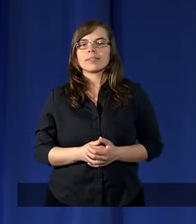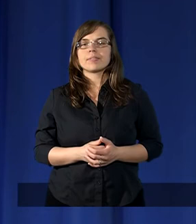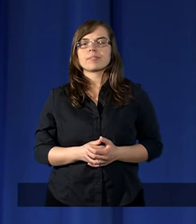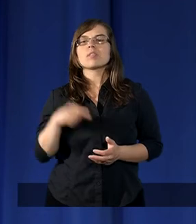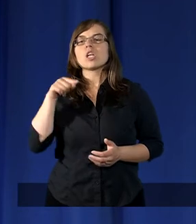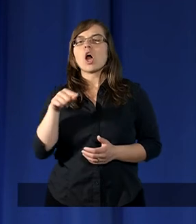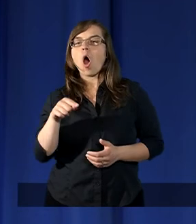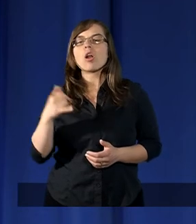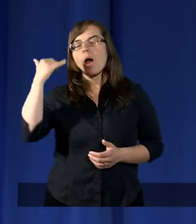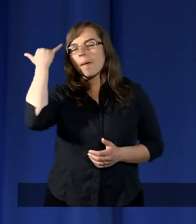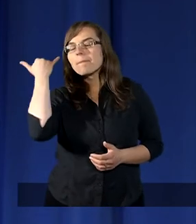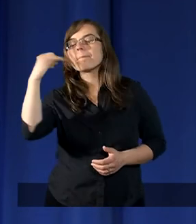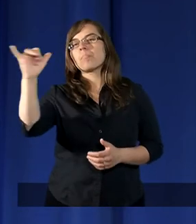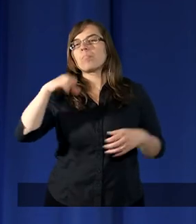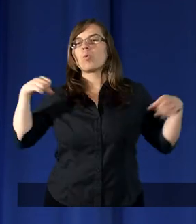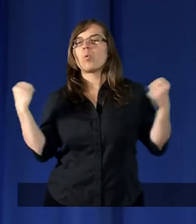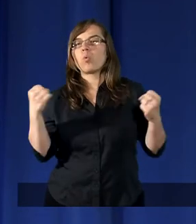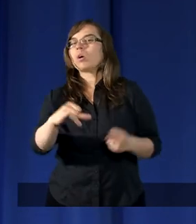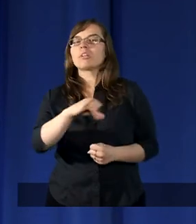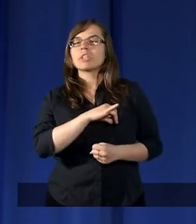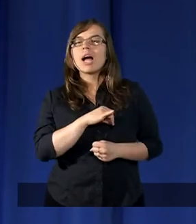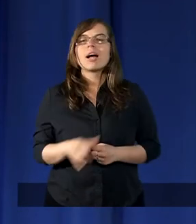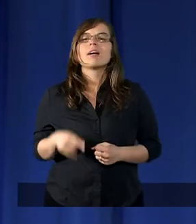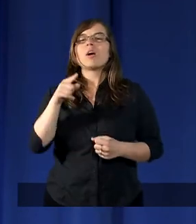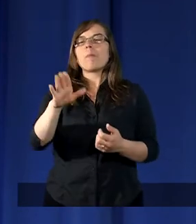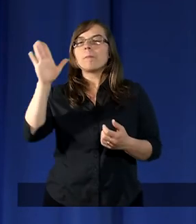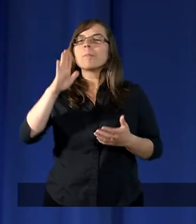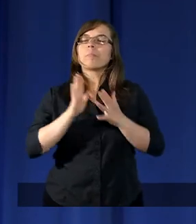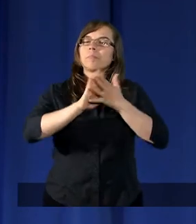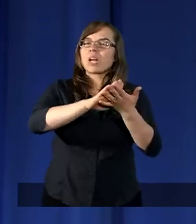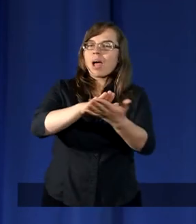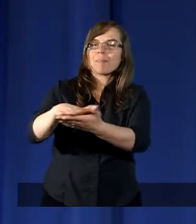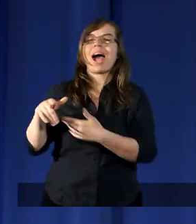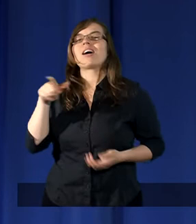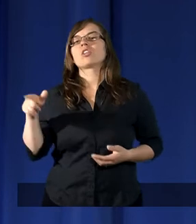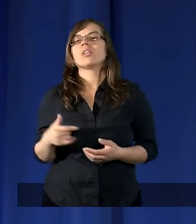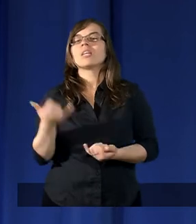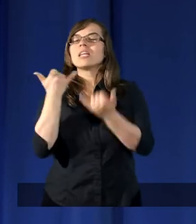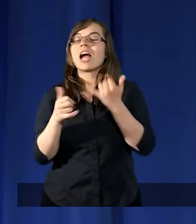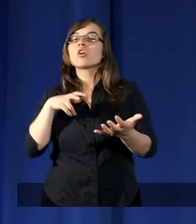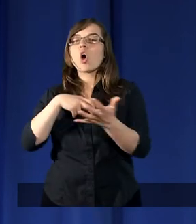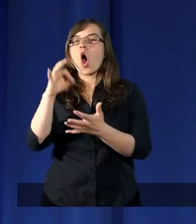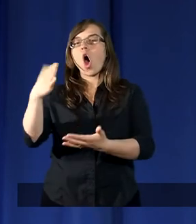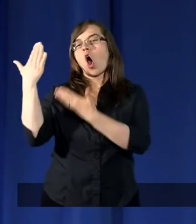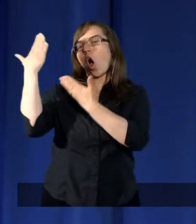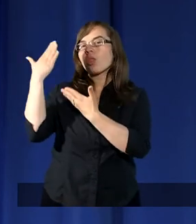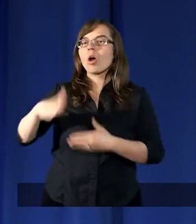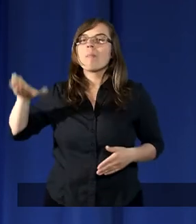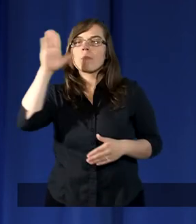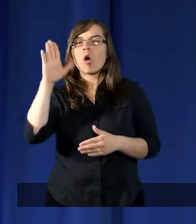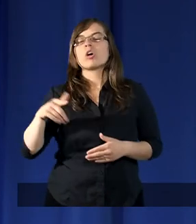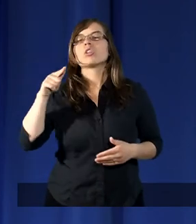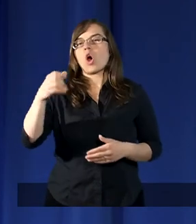Oto popełnił ciężki grzech. Boże ty przebacz. A więc jeżeli chodziło o honor Boga,